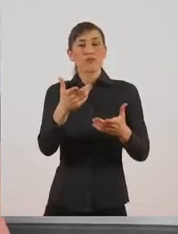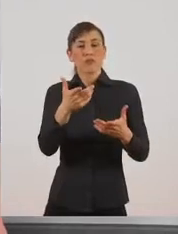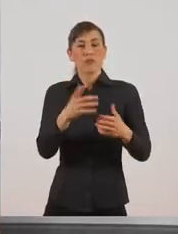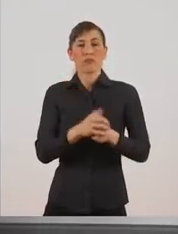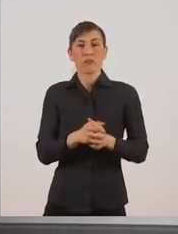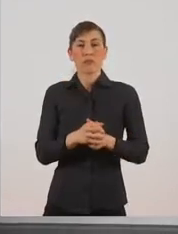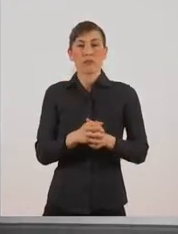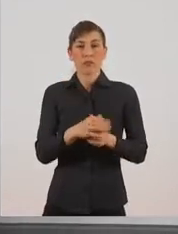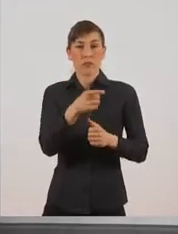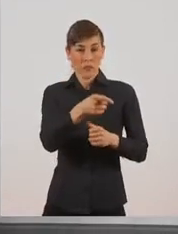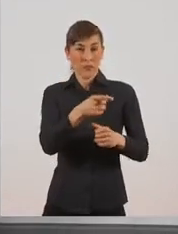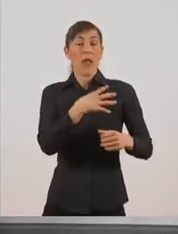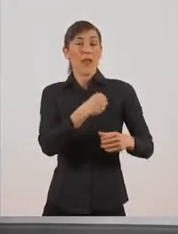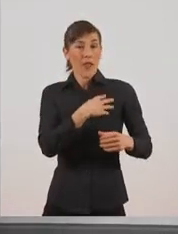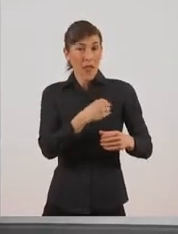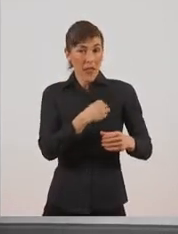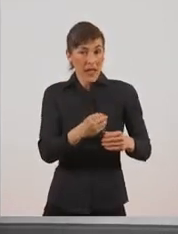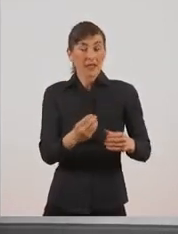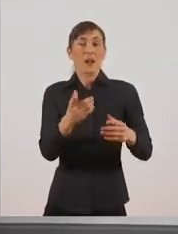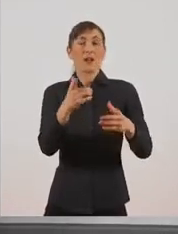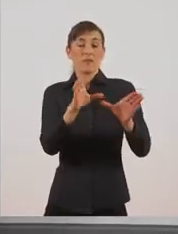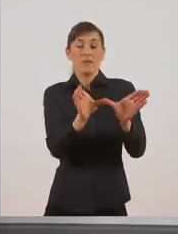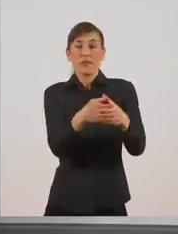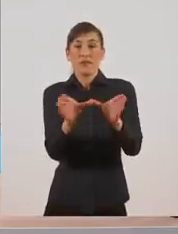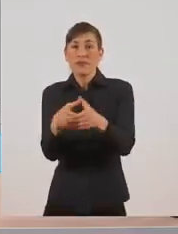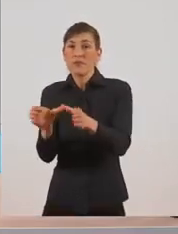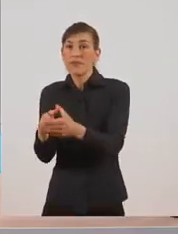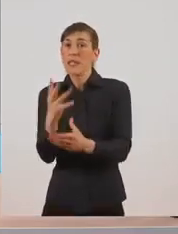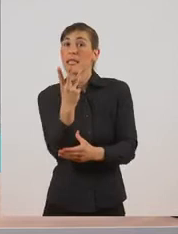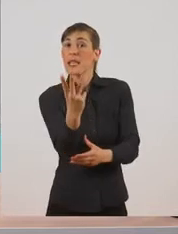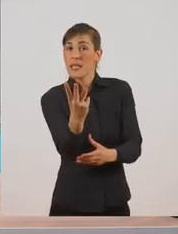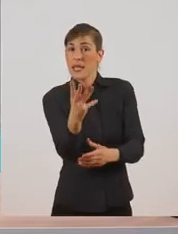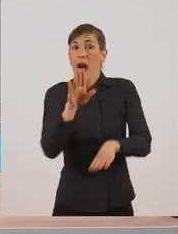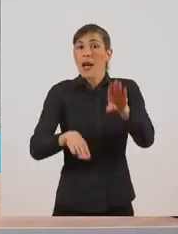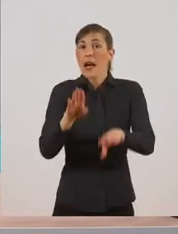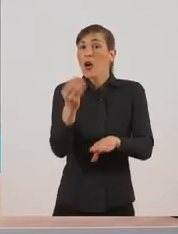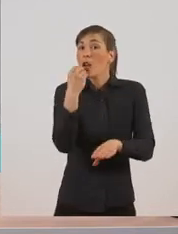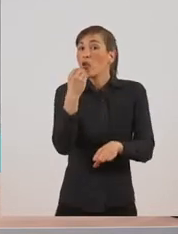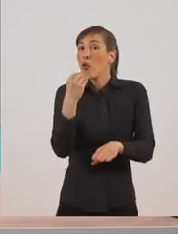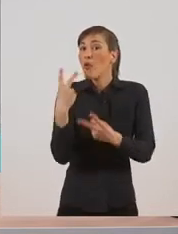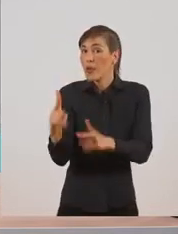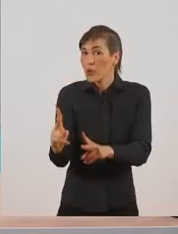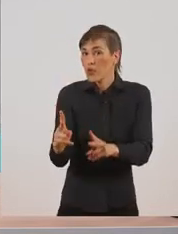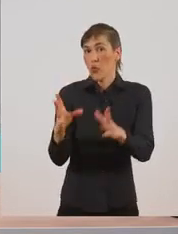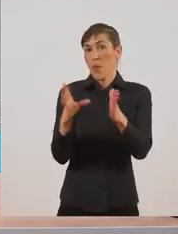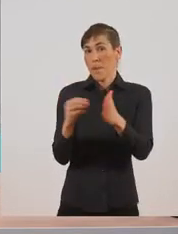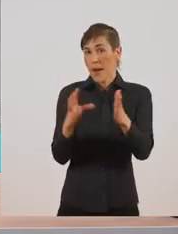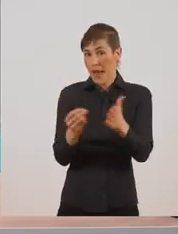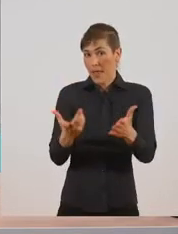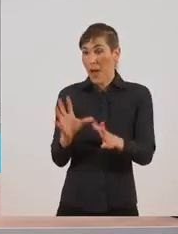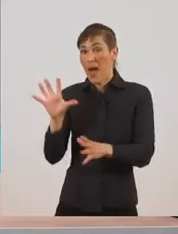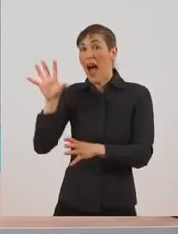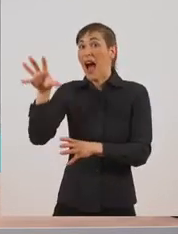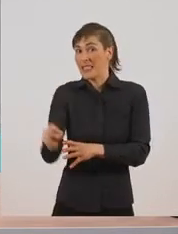θυλαστικά χωρίζονται σε τρεις κατηγορίες ανάλογα με την τροφή τους. Εάν τρώνε άλλα ζώα είναι